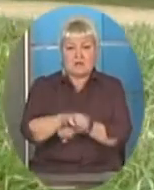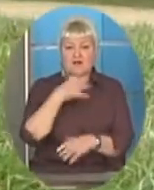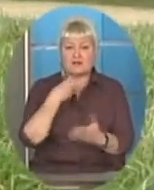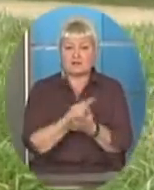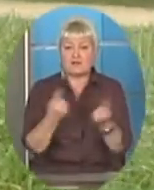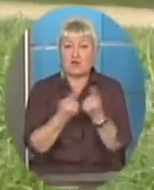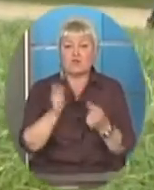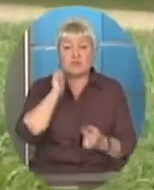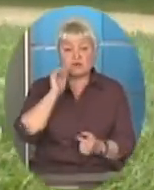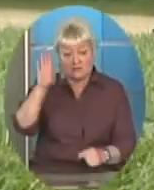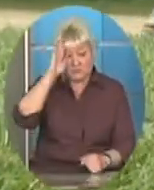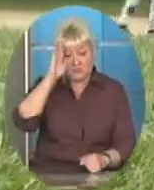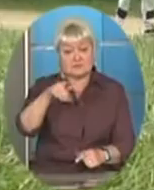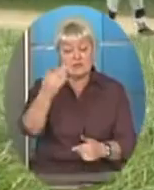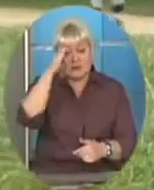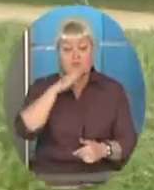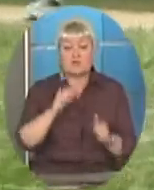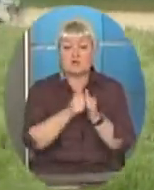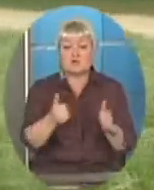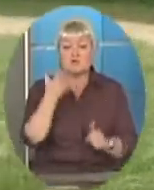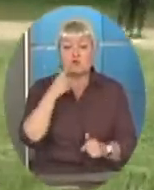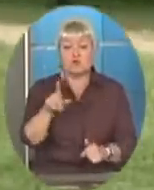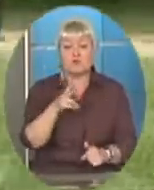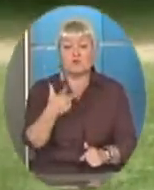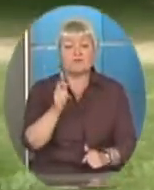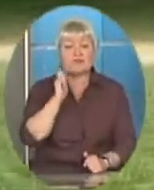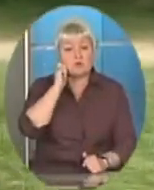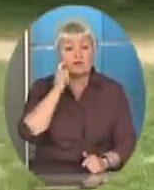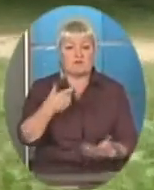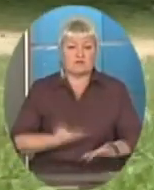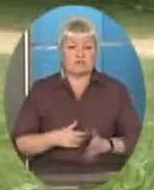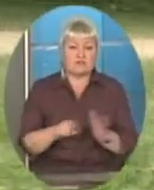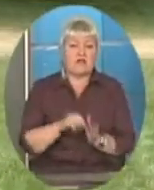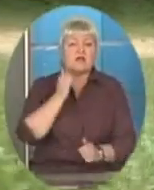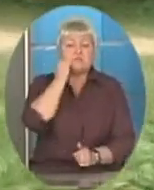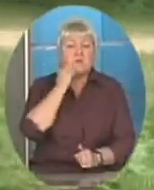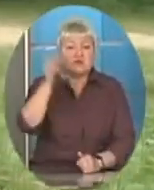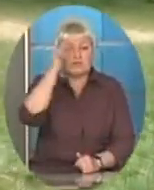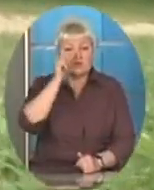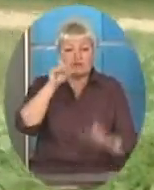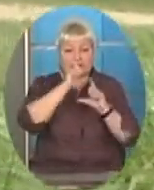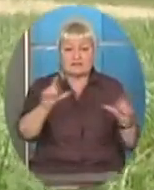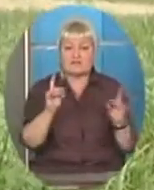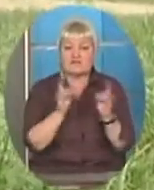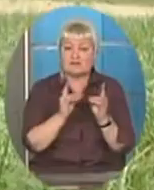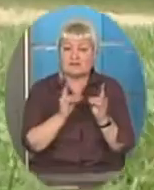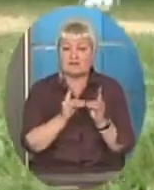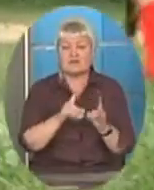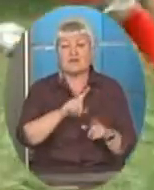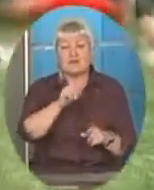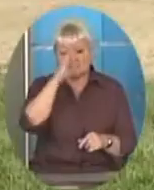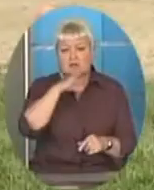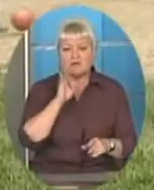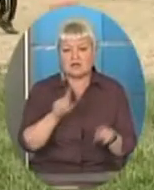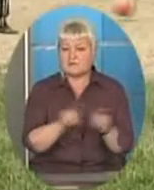Її батьки розлучилися, коли їй було три роки. Відтоді вона живе з бабусею та навчається в інтернаті. Та за батьками все одно сумує.